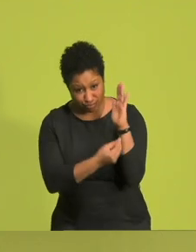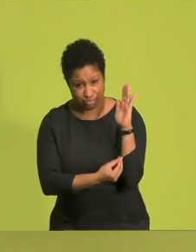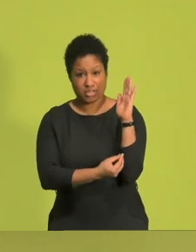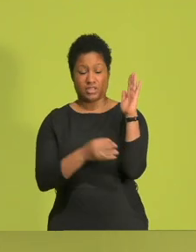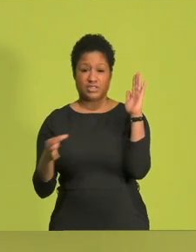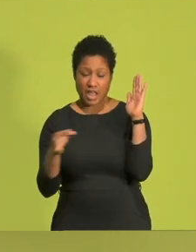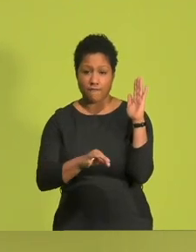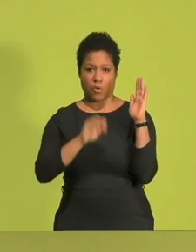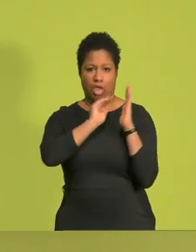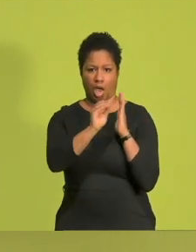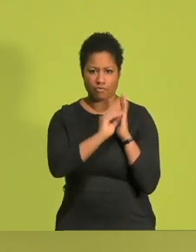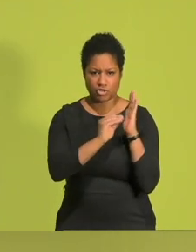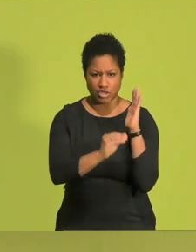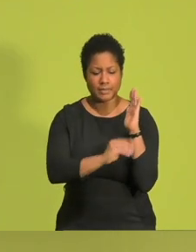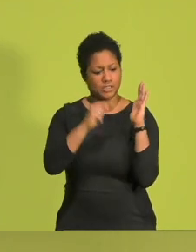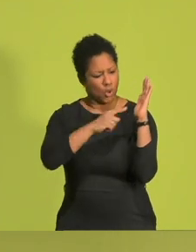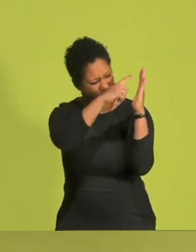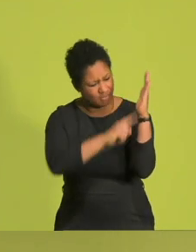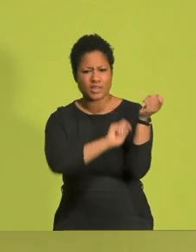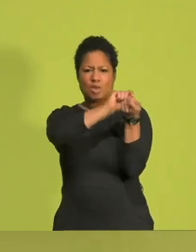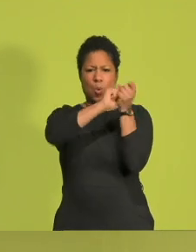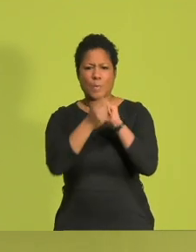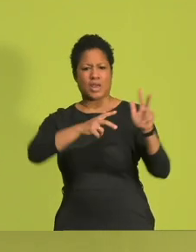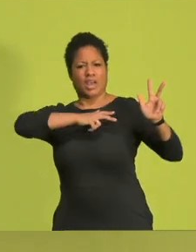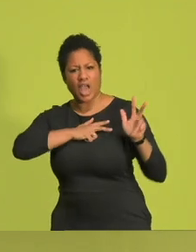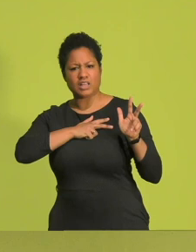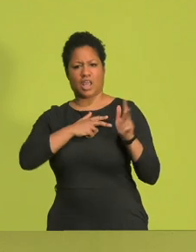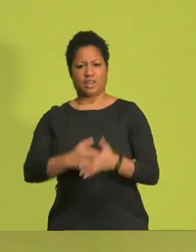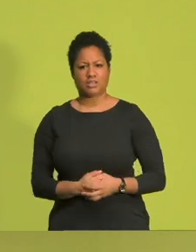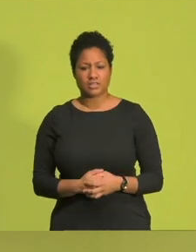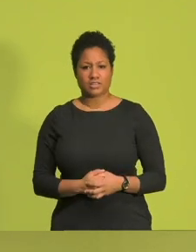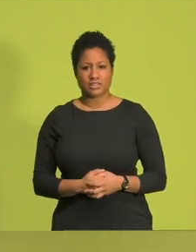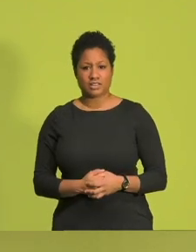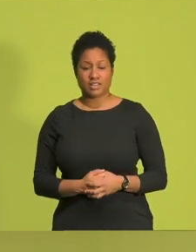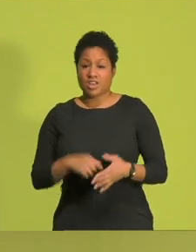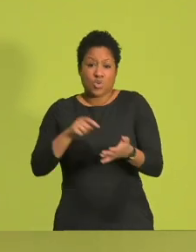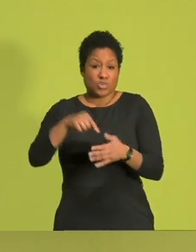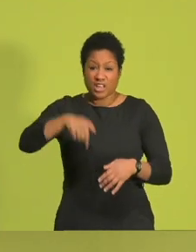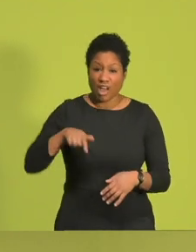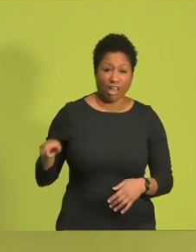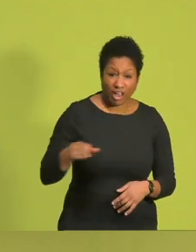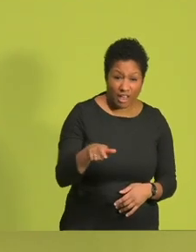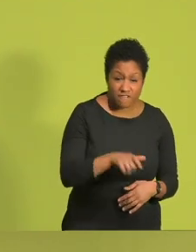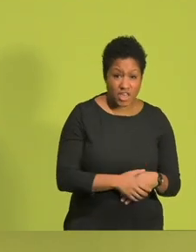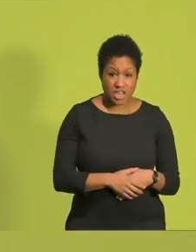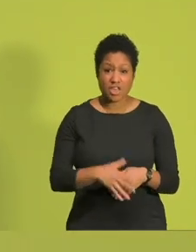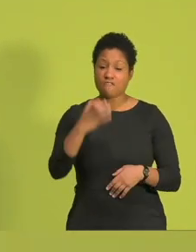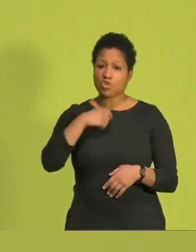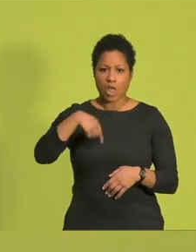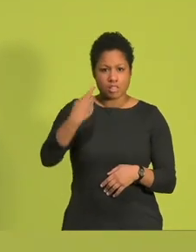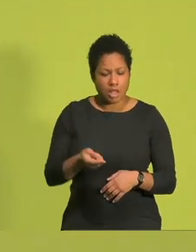dafür geschrieben, dass er realisiert werden wird. Weil wir wollen in Nordrhein-Westfalen die nächste